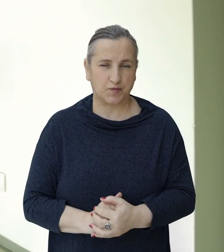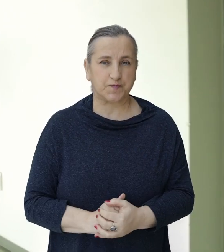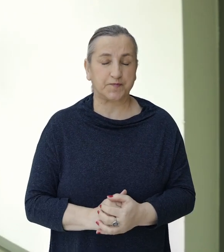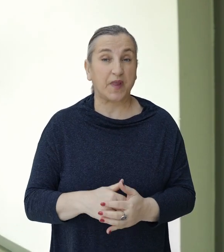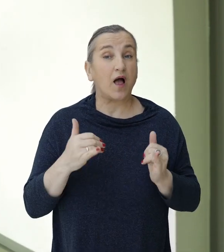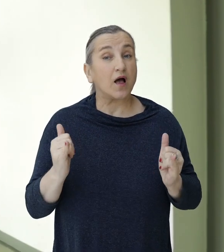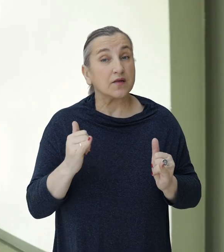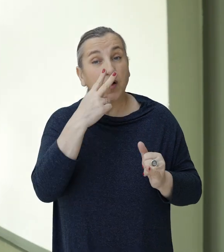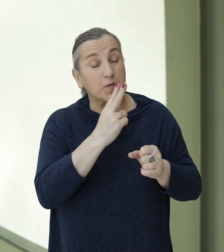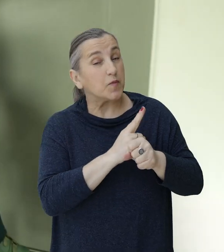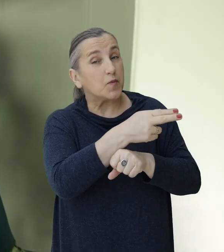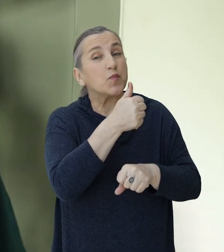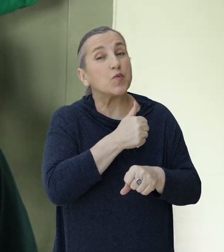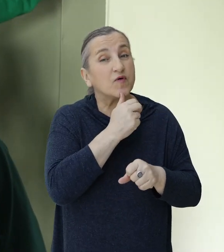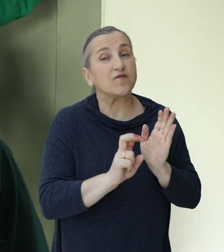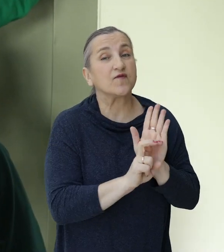A teraz idziemy do windy.